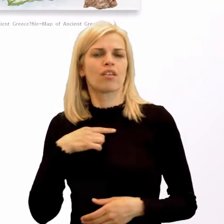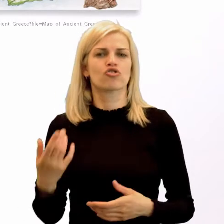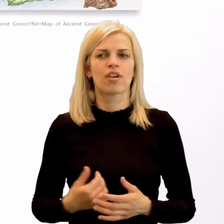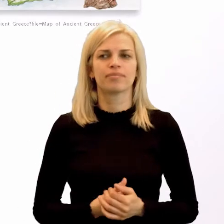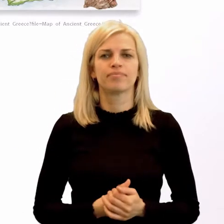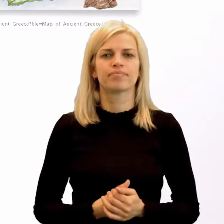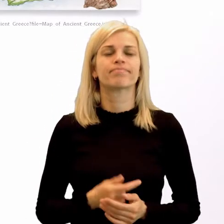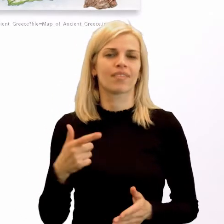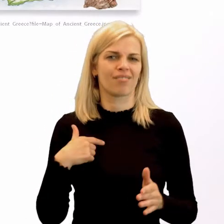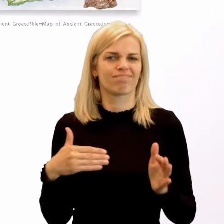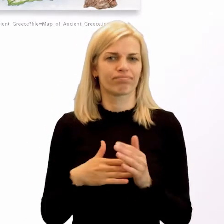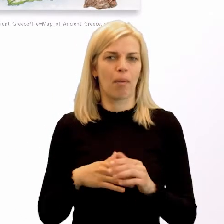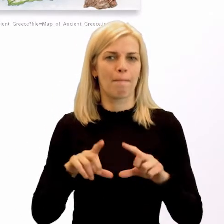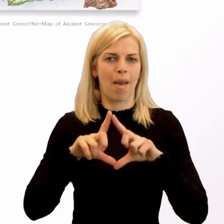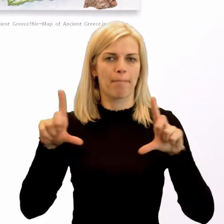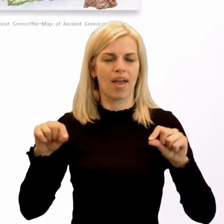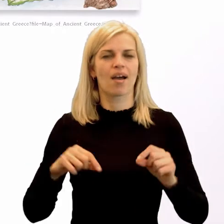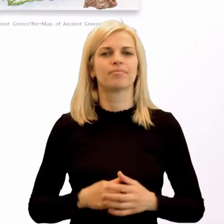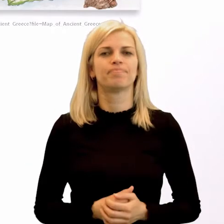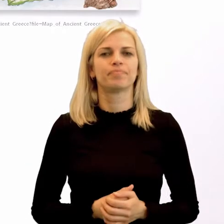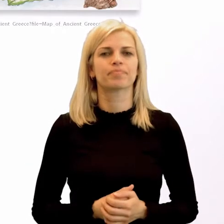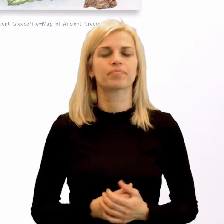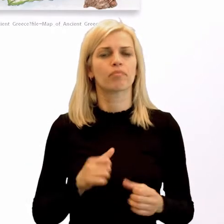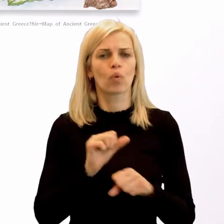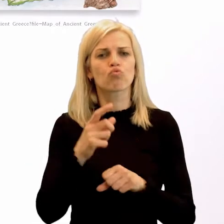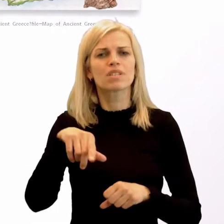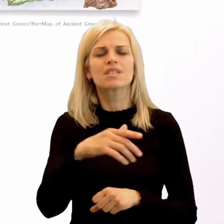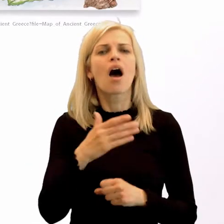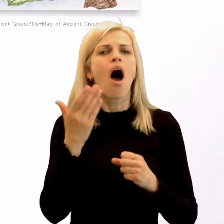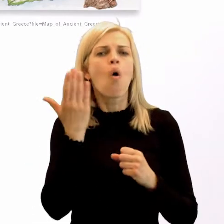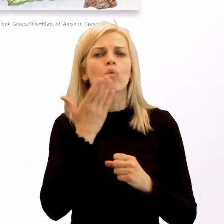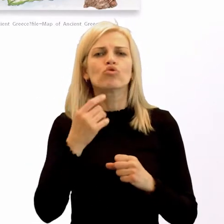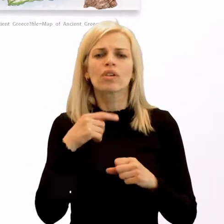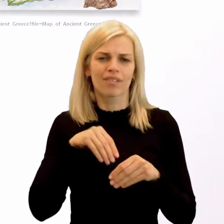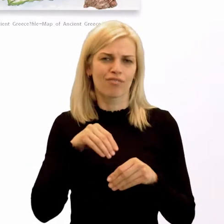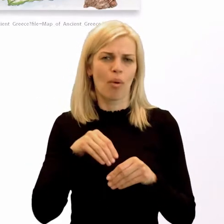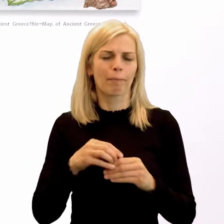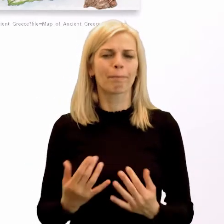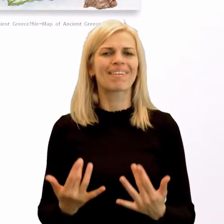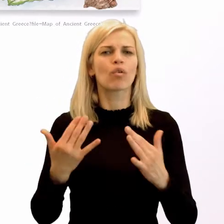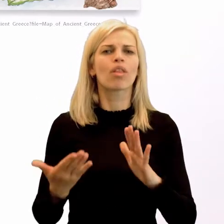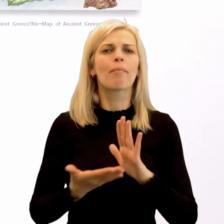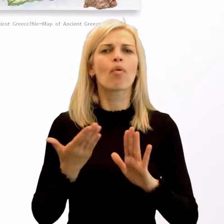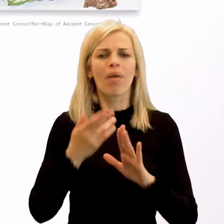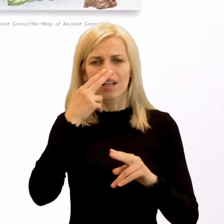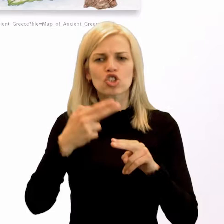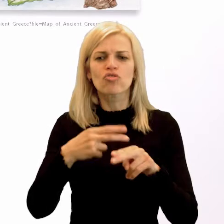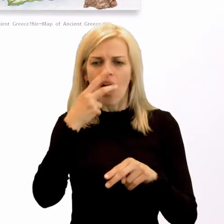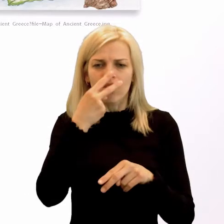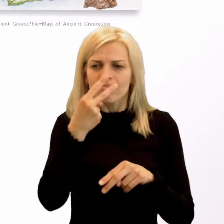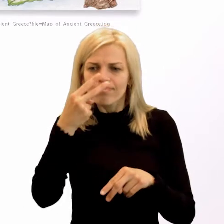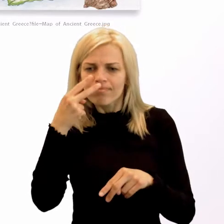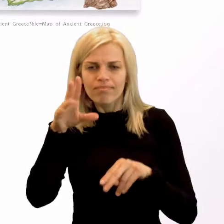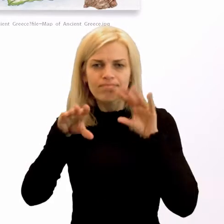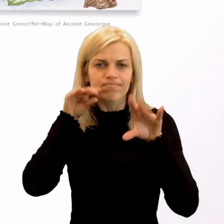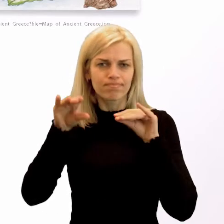to budeme potrebovať mapu. Vy ste sa iste učili odčítavať z mapy prírodné podmienky v jednotlivých štátoch. Ak sa dívame